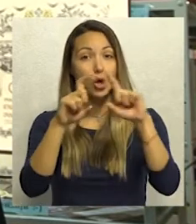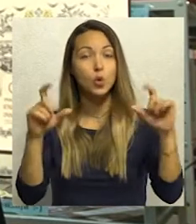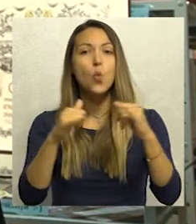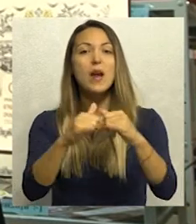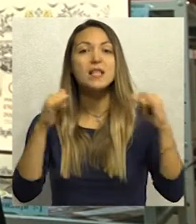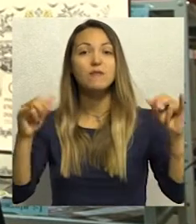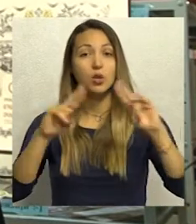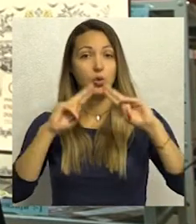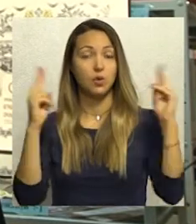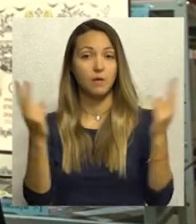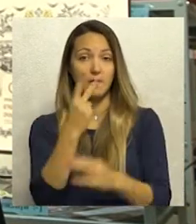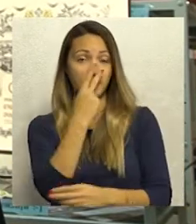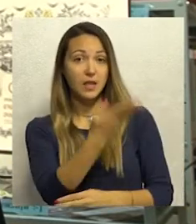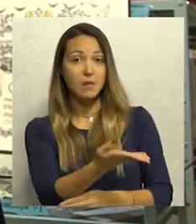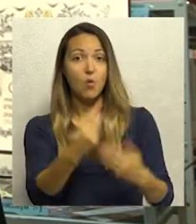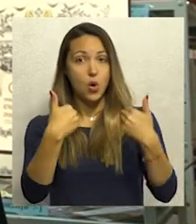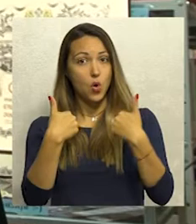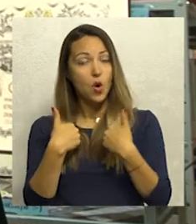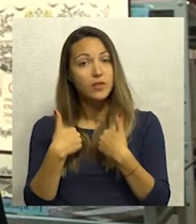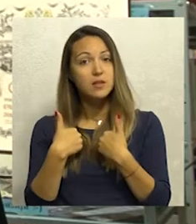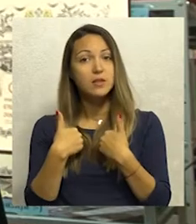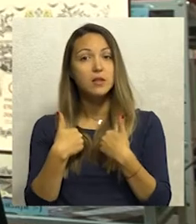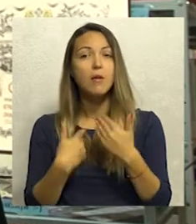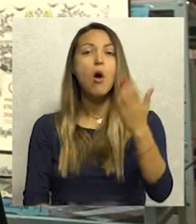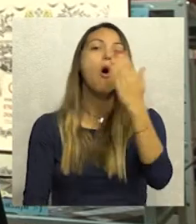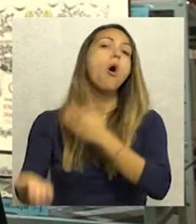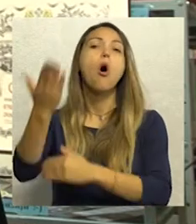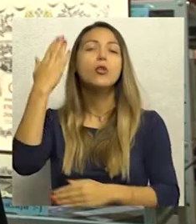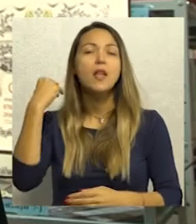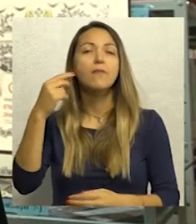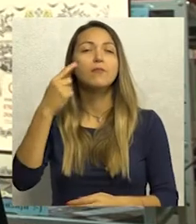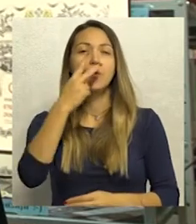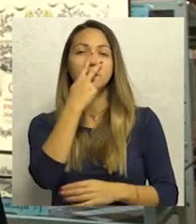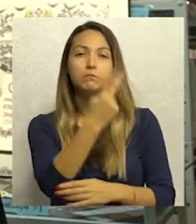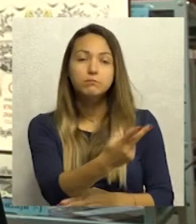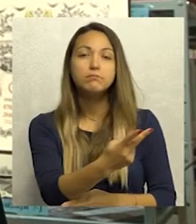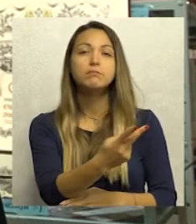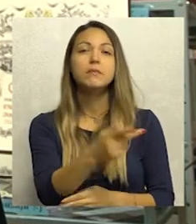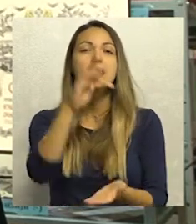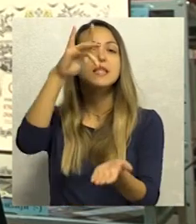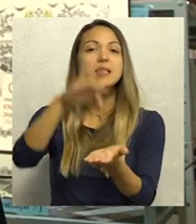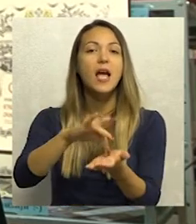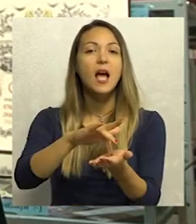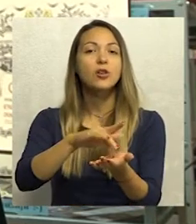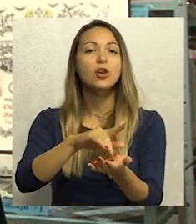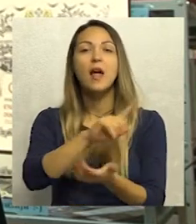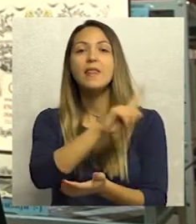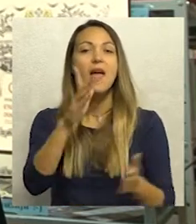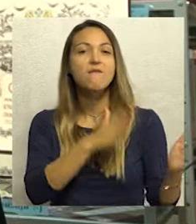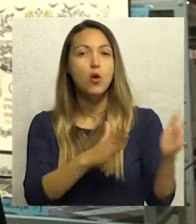svetu, pa evo vidimo tako i kod nas, odavno prepoznate, kao centri neformalnog